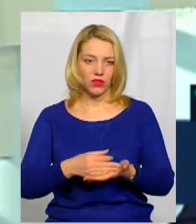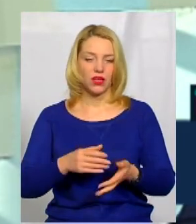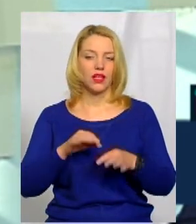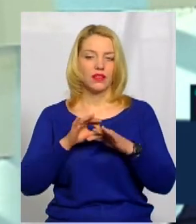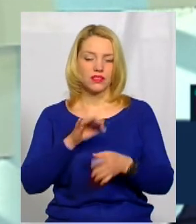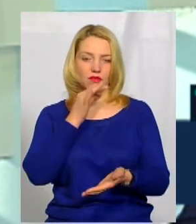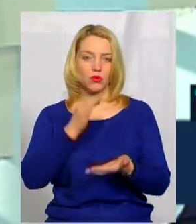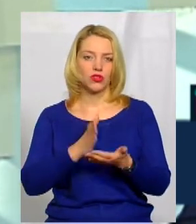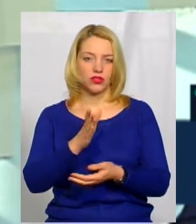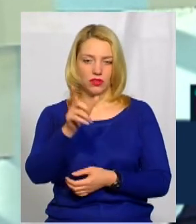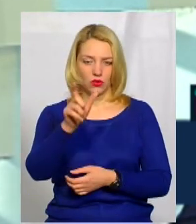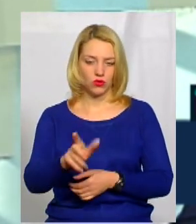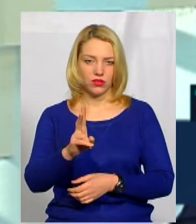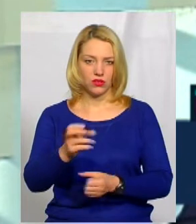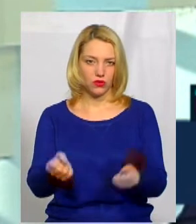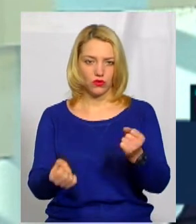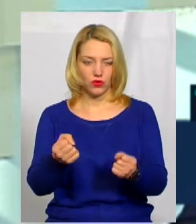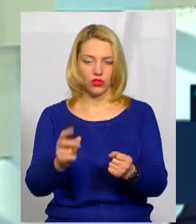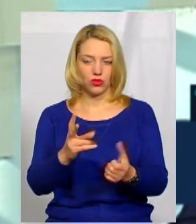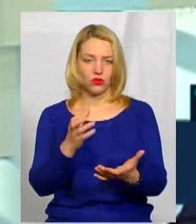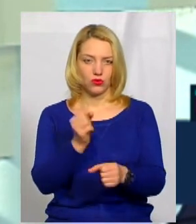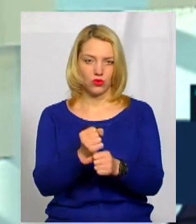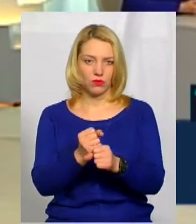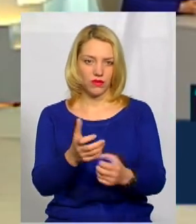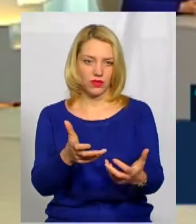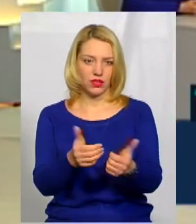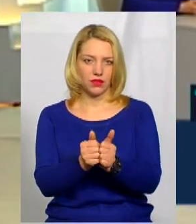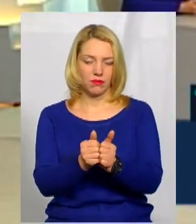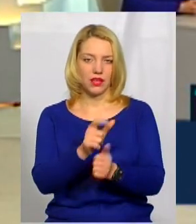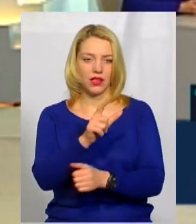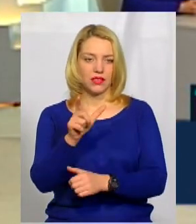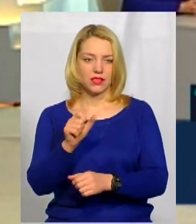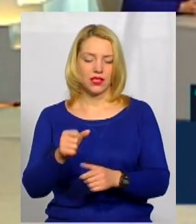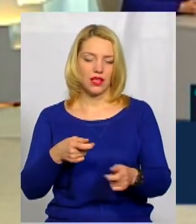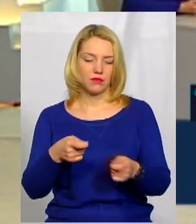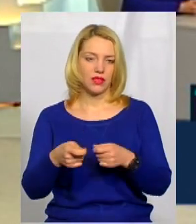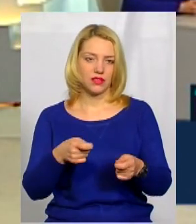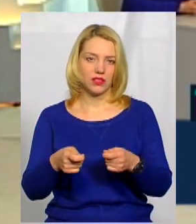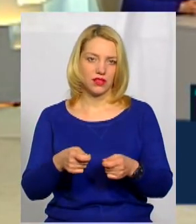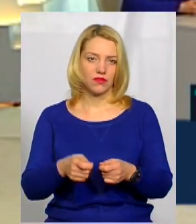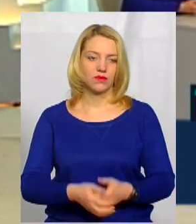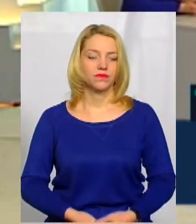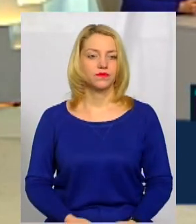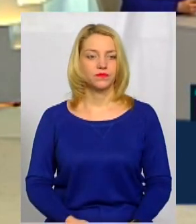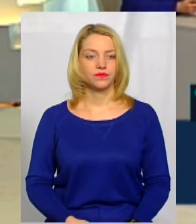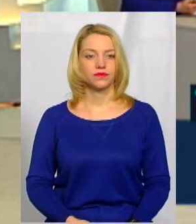-правопорушник, який скоюв ДТП за адміністративними статтями.